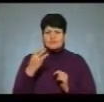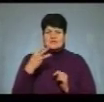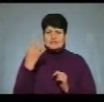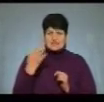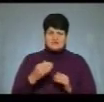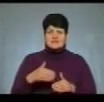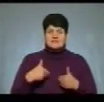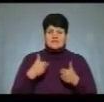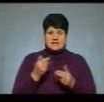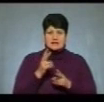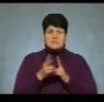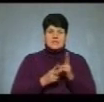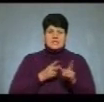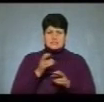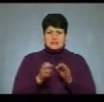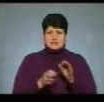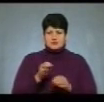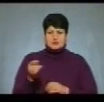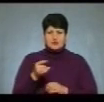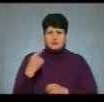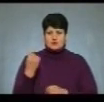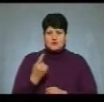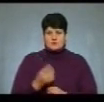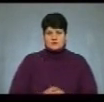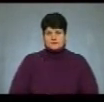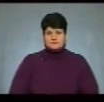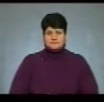звертатимуться в апеляційний суд Тернопільської області.